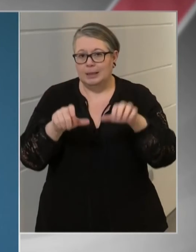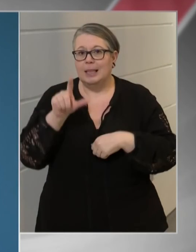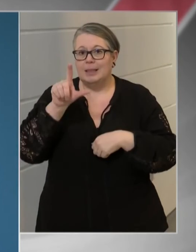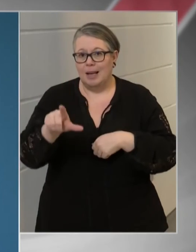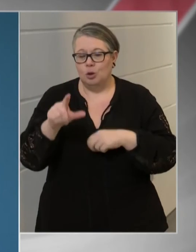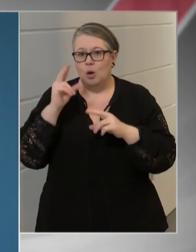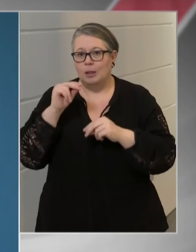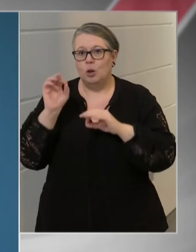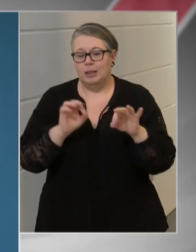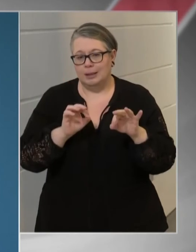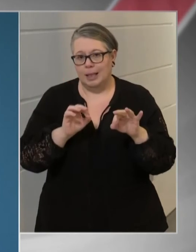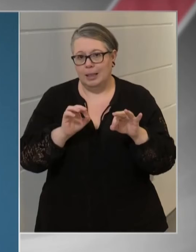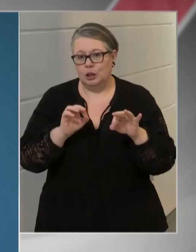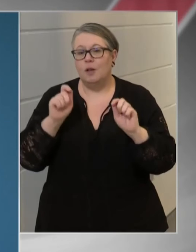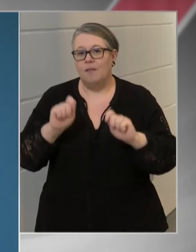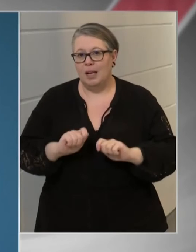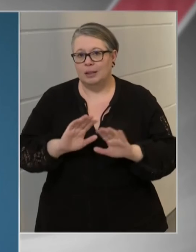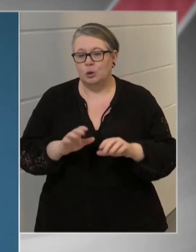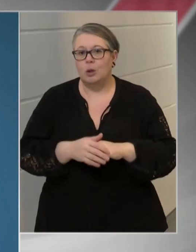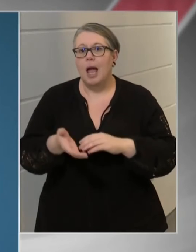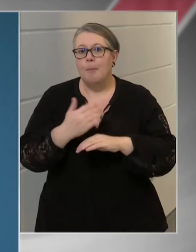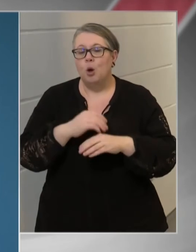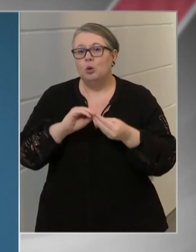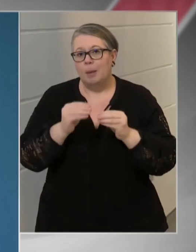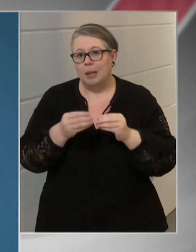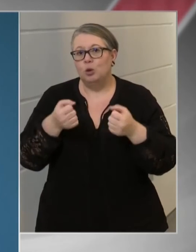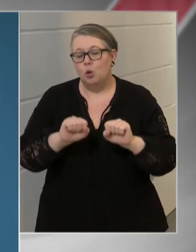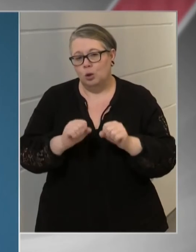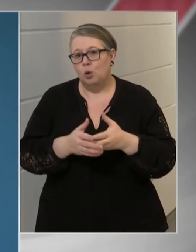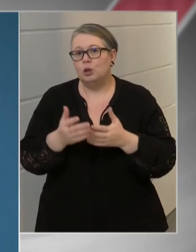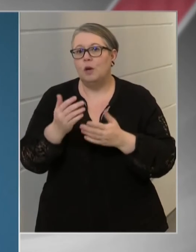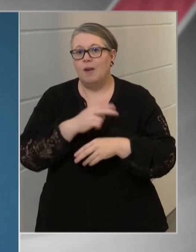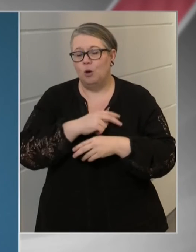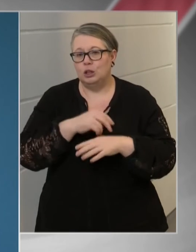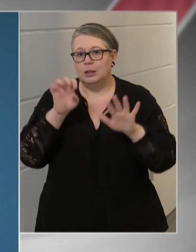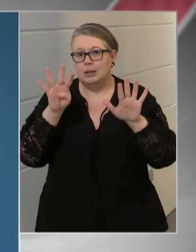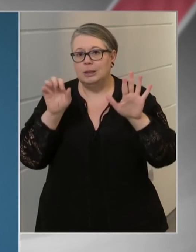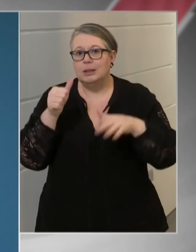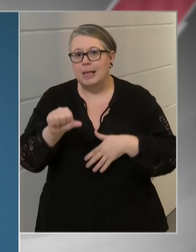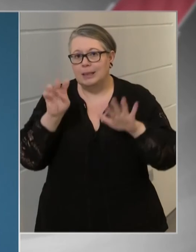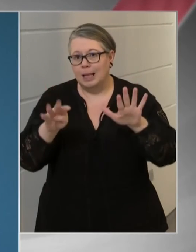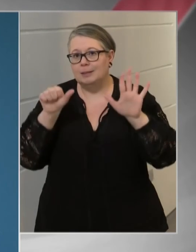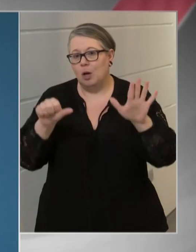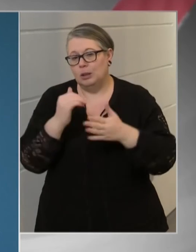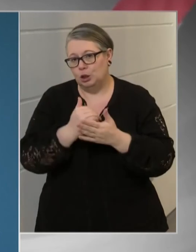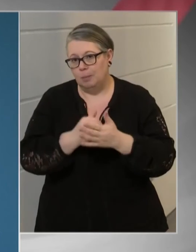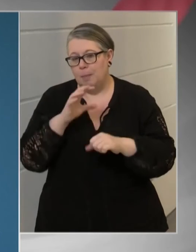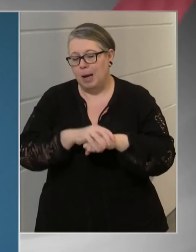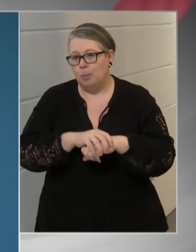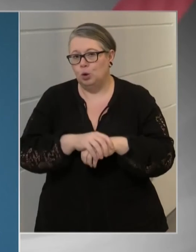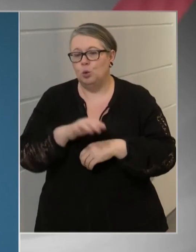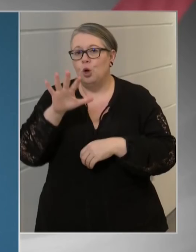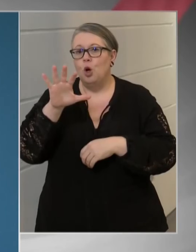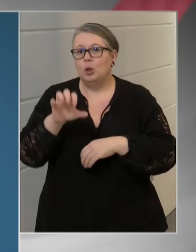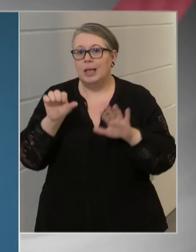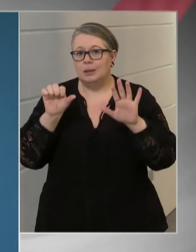rendőr intézkedést végeztünk. A sajtótájékoztatón azt is közölték, hogy Magyarország államhatárán ez zöggenő mentesen lehet